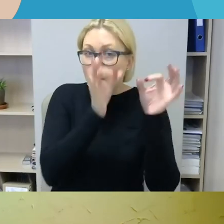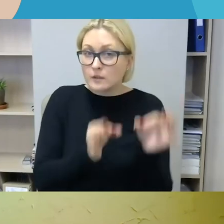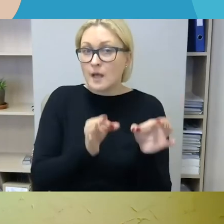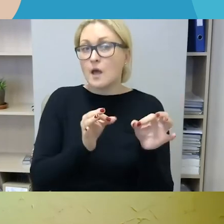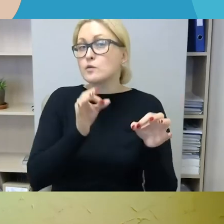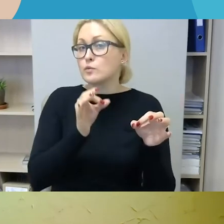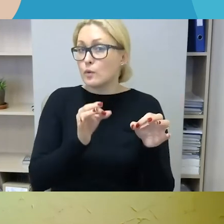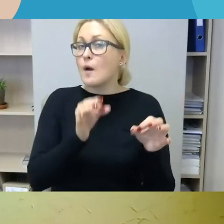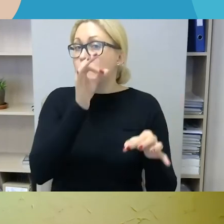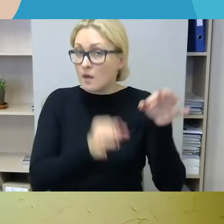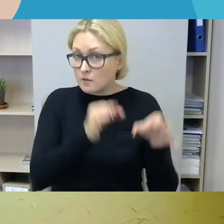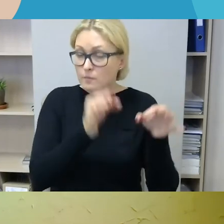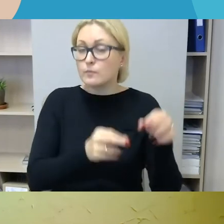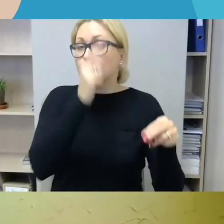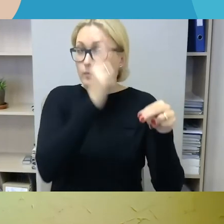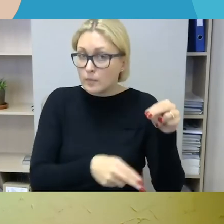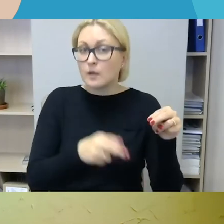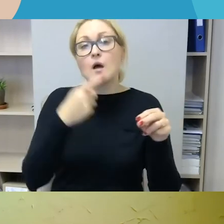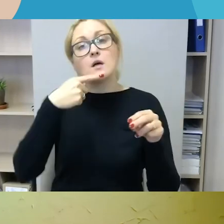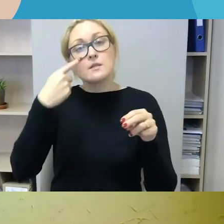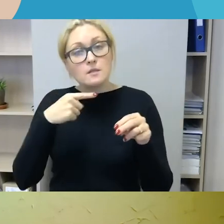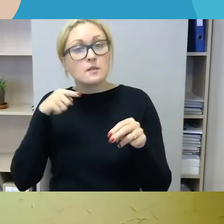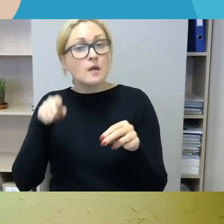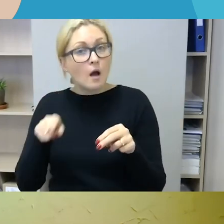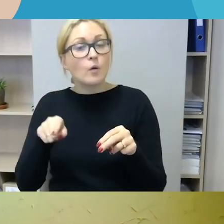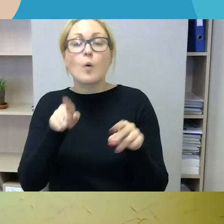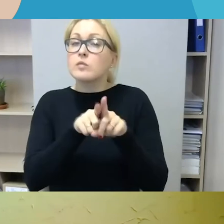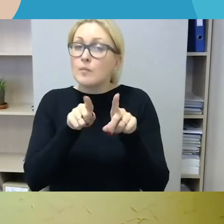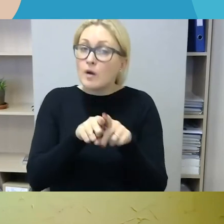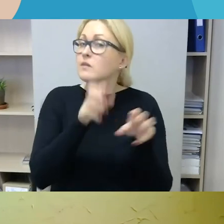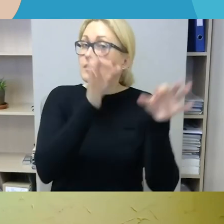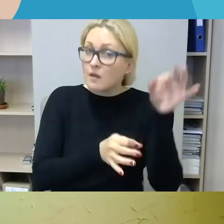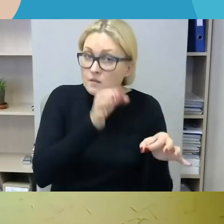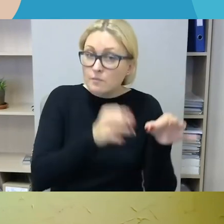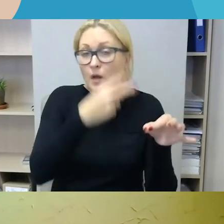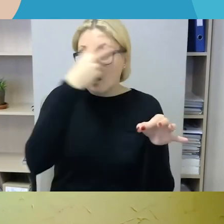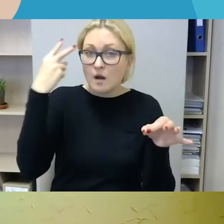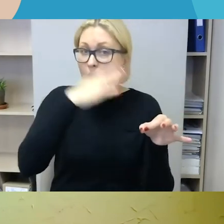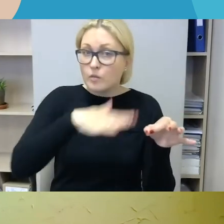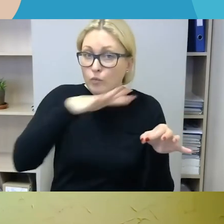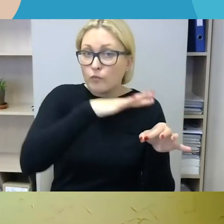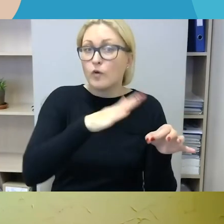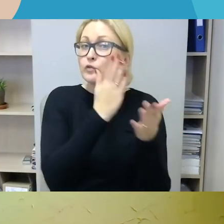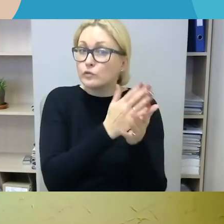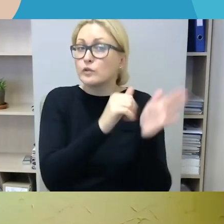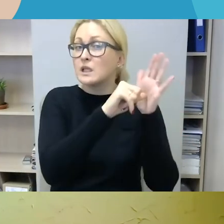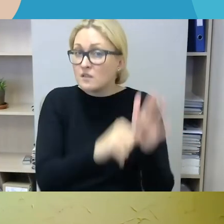nekuris sako, kad Teisėsokos institucijos ar taip pat net ir teismai Lietuvoje diskriminavo asmenys,